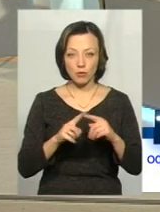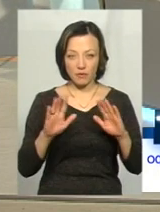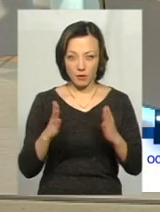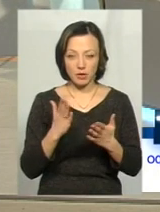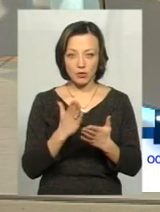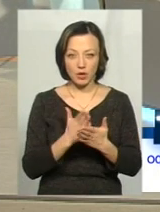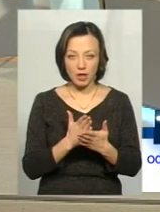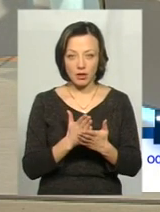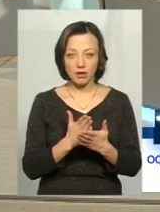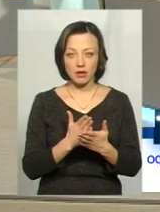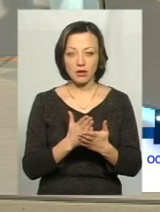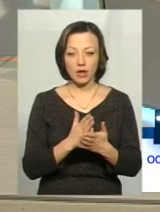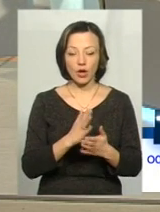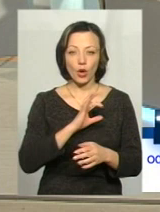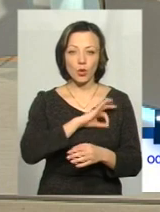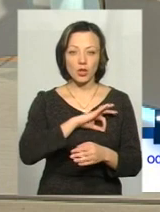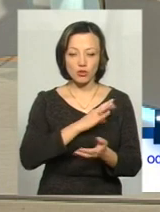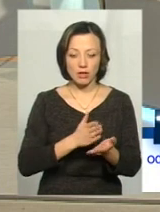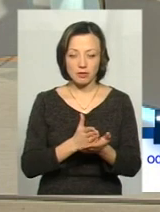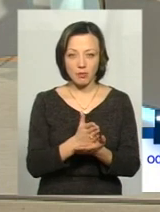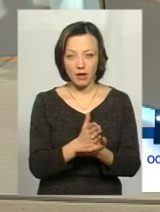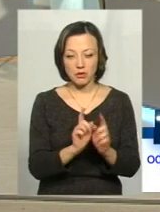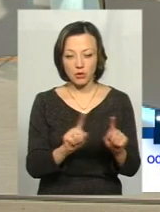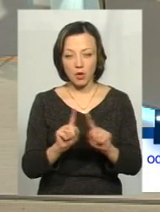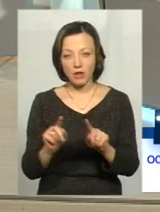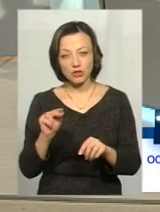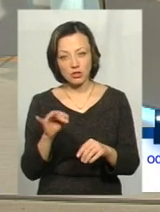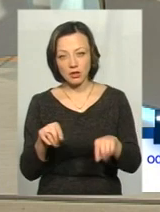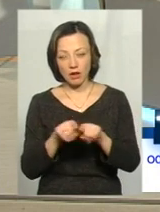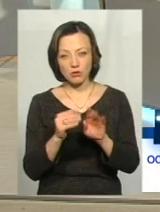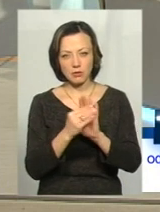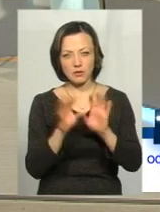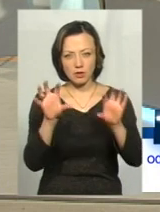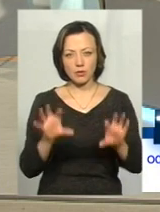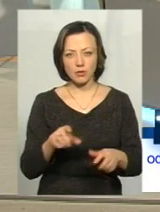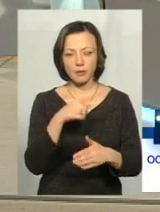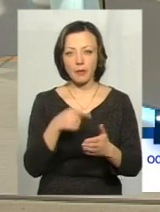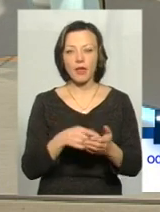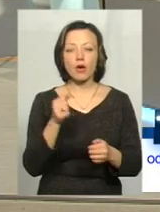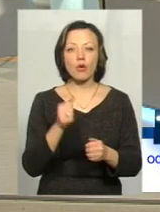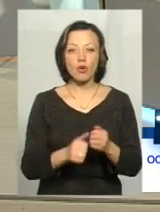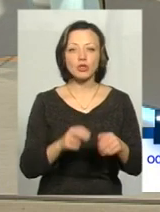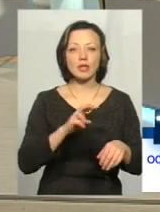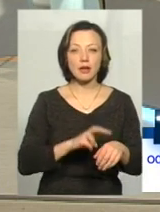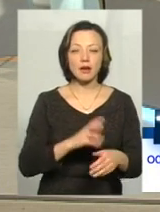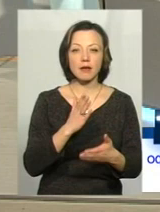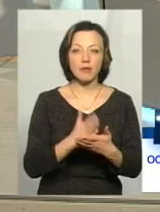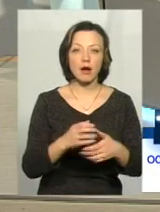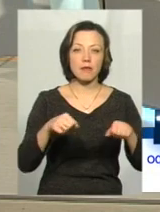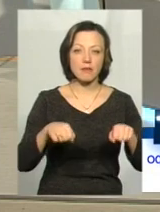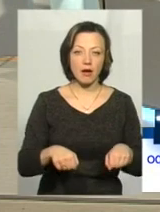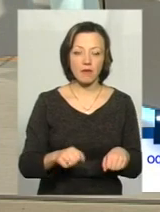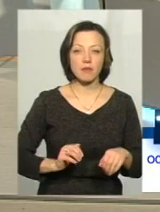якісь правові аспекти юридичні, чи це також прописано все в законі? Кожен лікар має право, якщо це медична